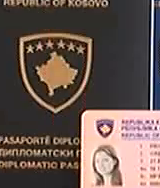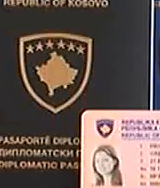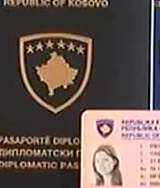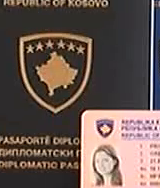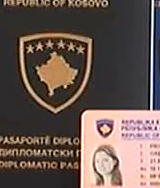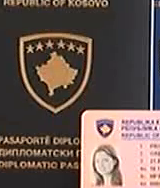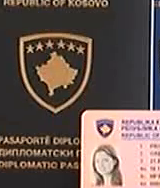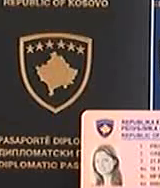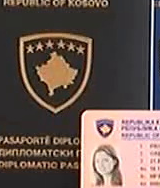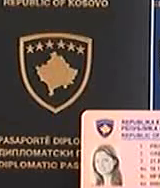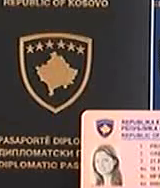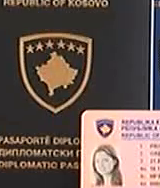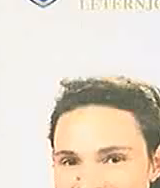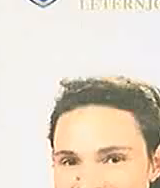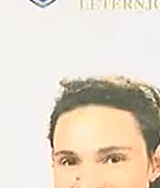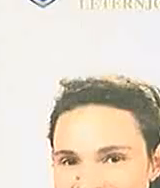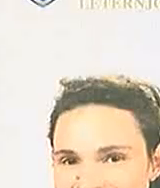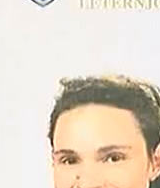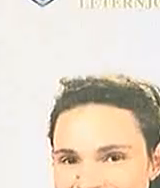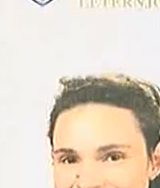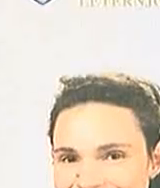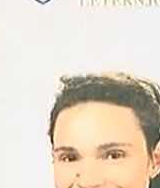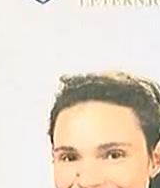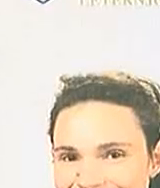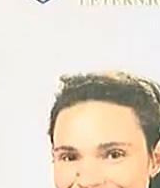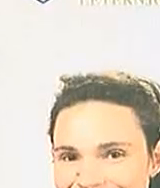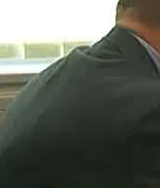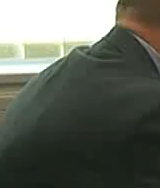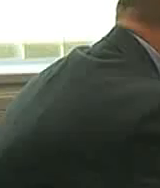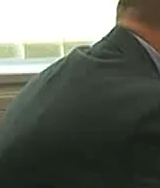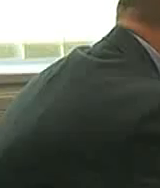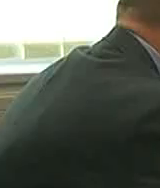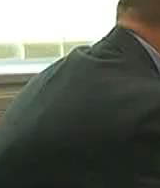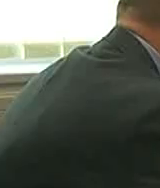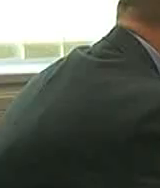Na Kosovu, u proteklih godinu dana, više od 10.000 Srba dobilo nove lične karte.